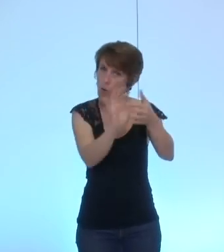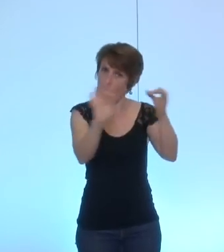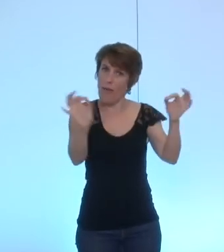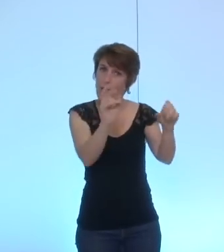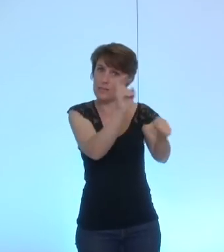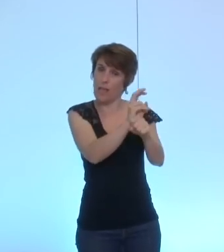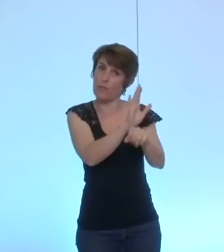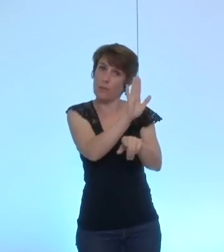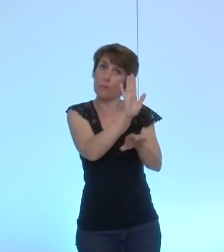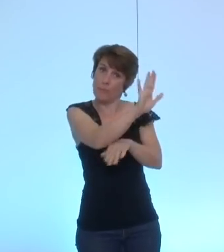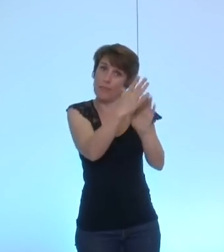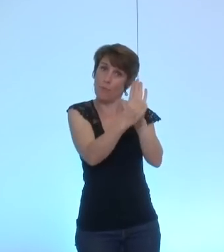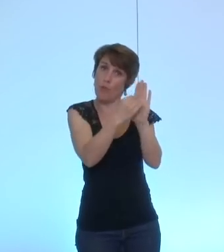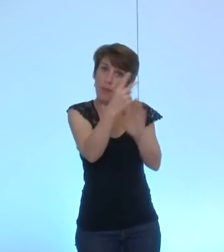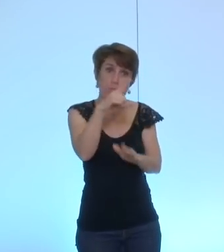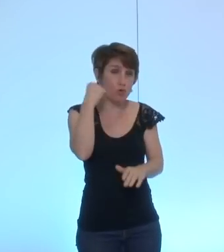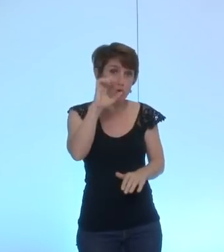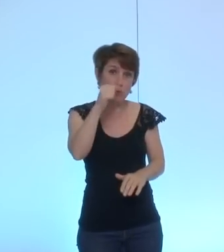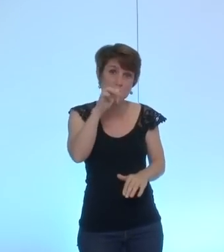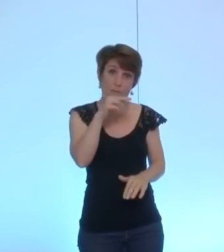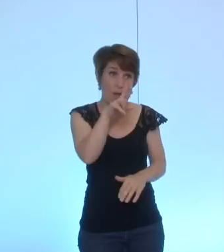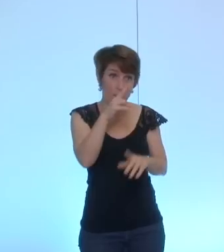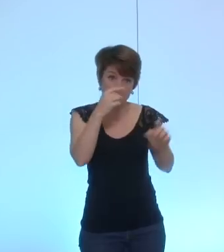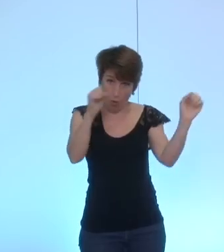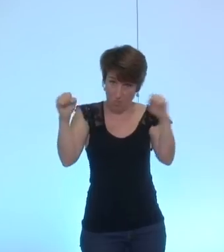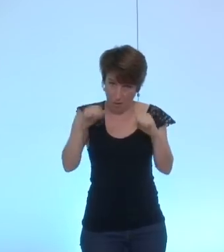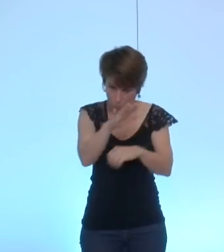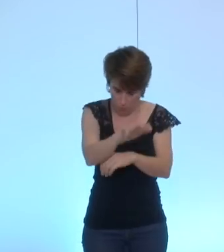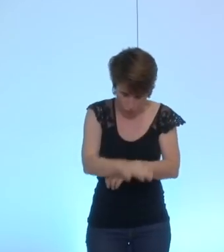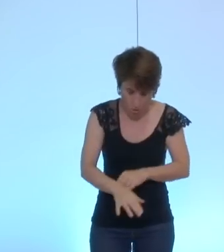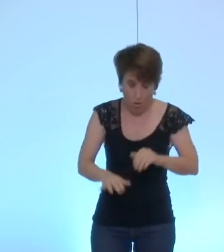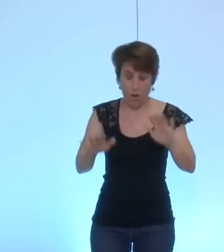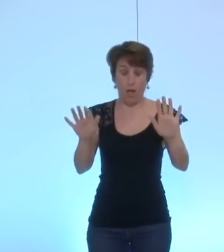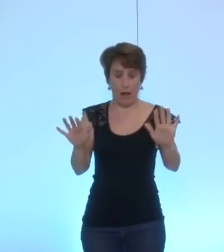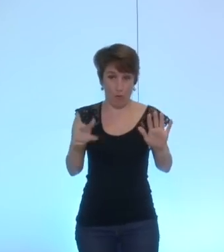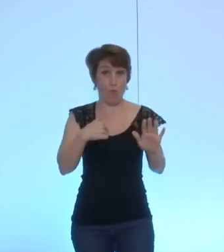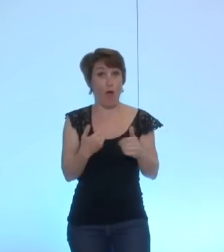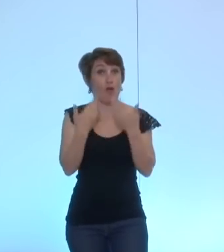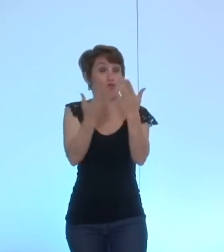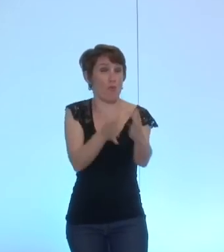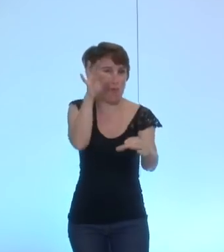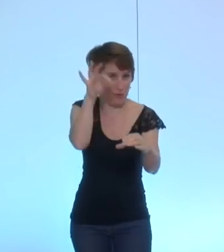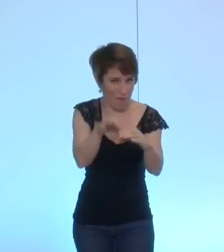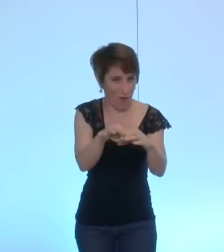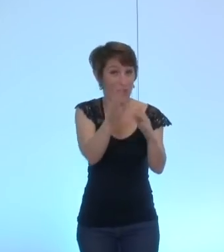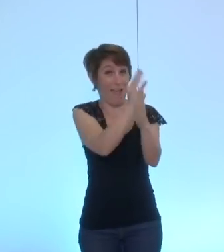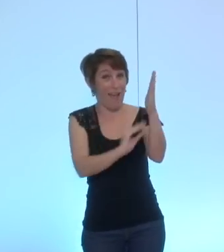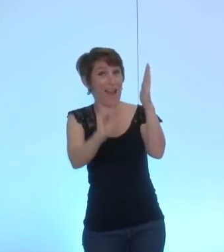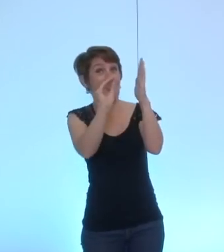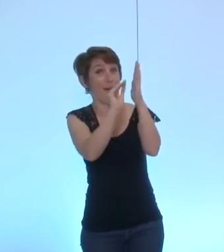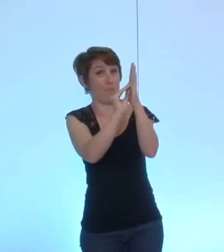monsieur Safar si ça ne gêne pas donc je mets au voie cet amendement